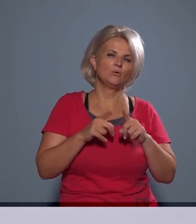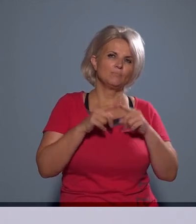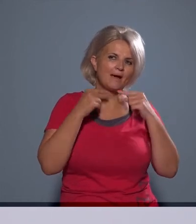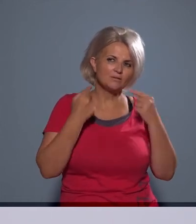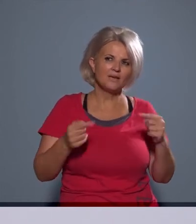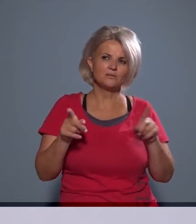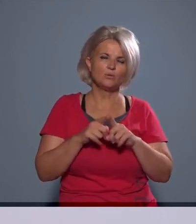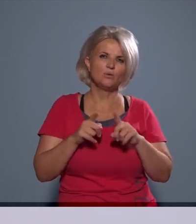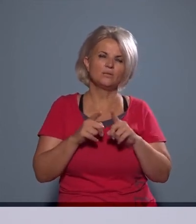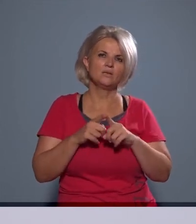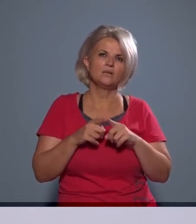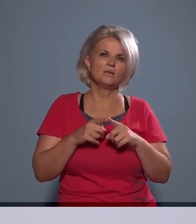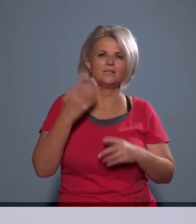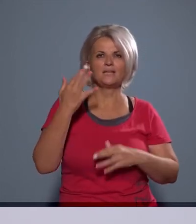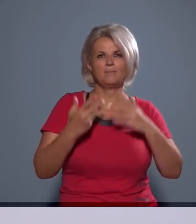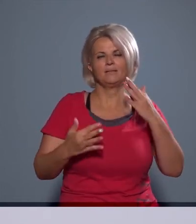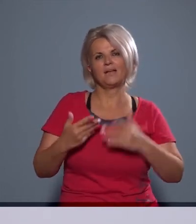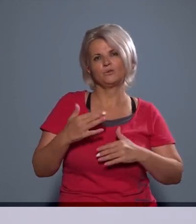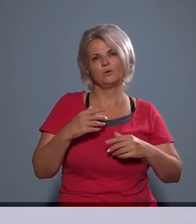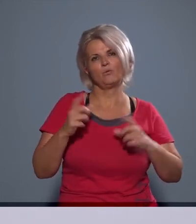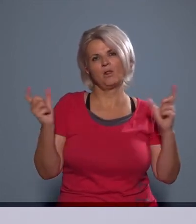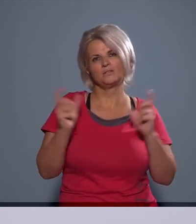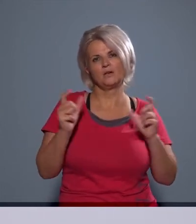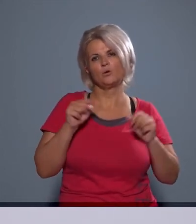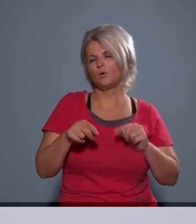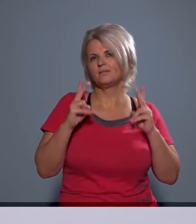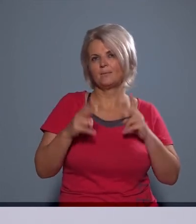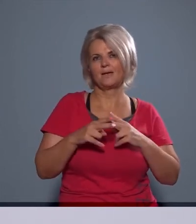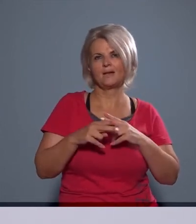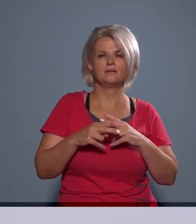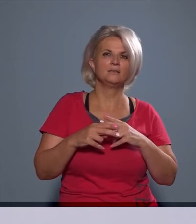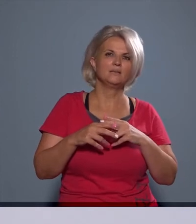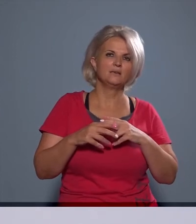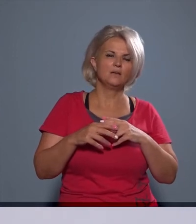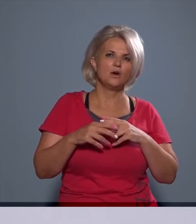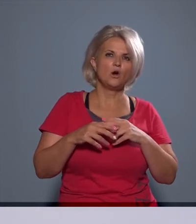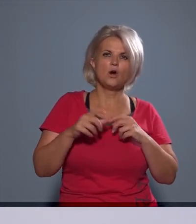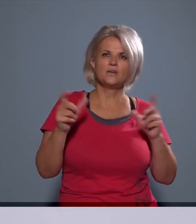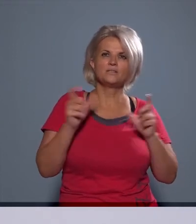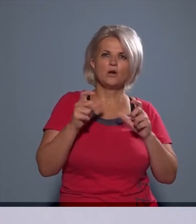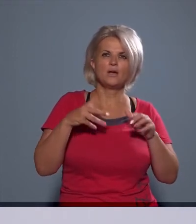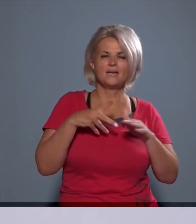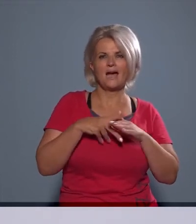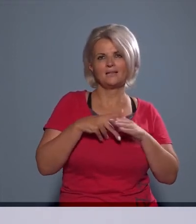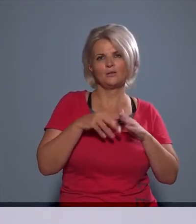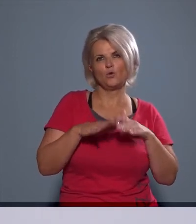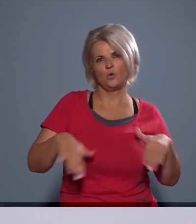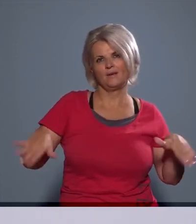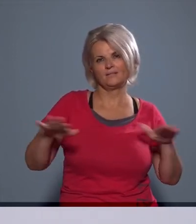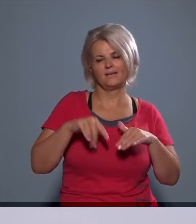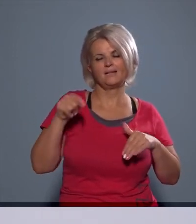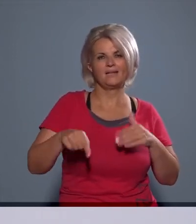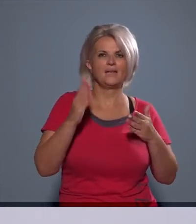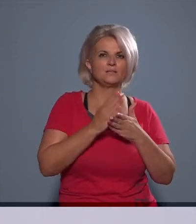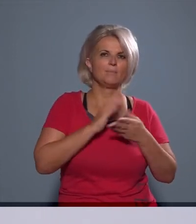vagy úgy adják a számításokból a zajt, hogy ott nem kell kiterjeszteni az ajgátlóvédővezetet. Például ennek a szabályodnak a